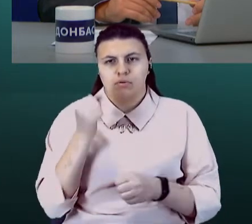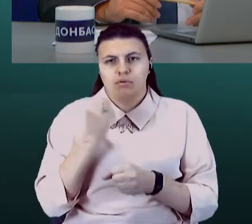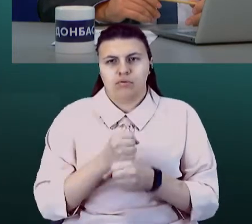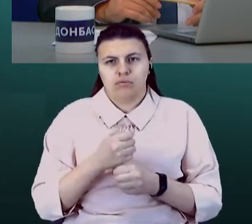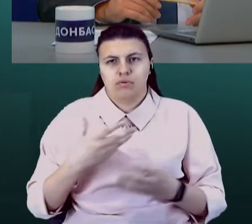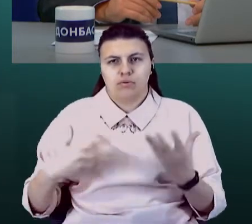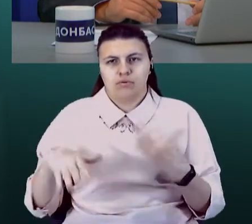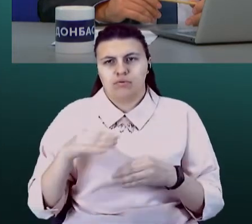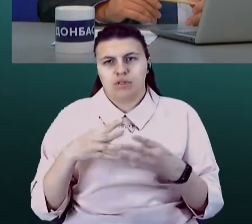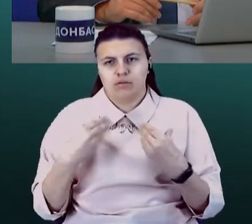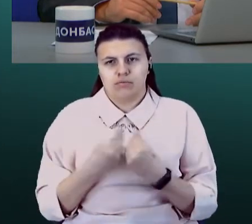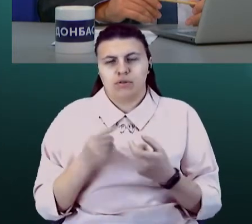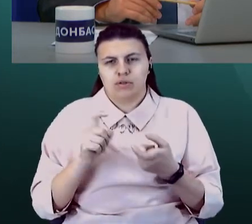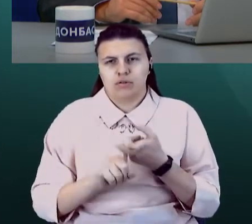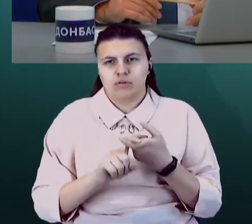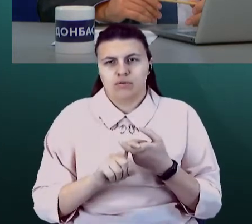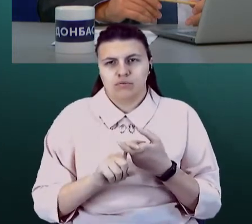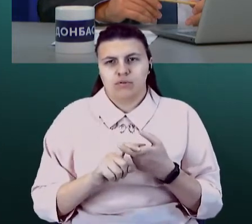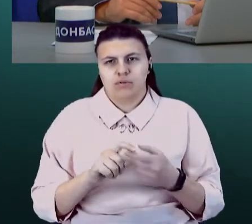залежить благополучие, залежить від нас, від того, будемо ли ми працювати.